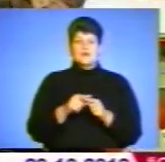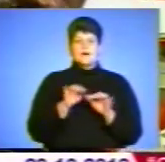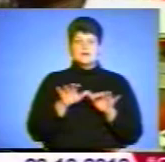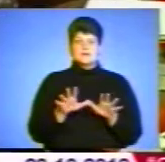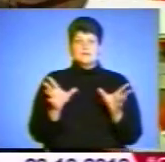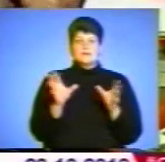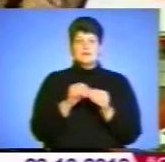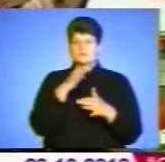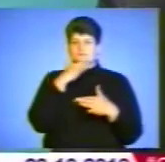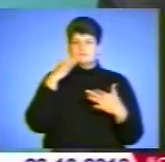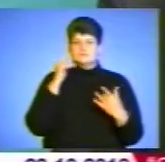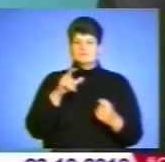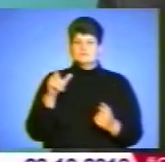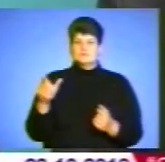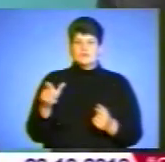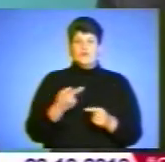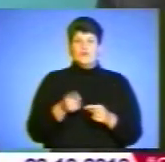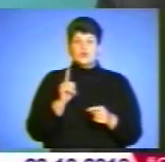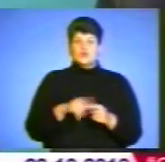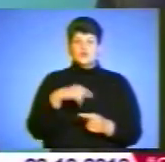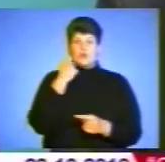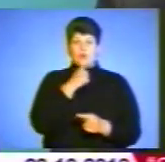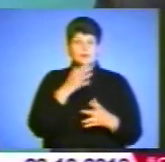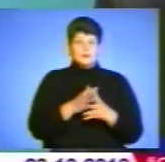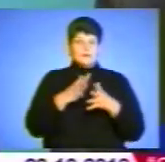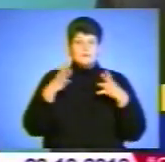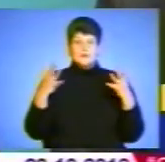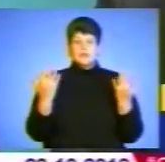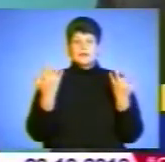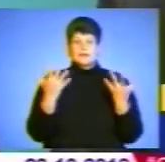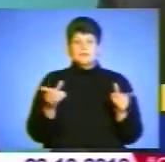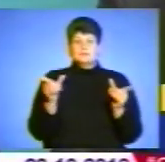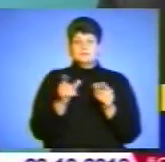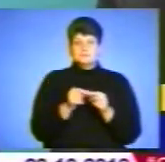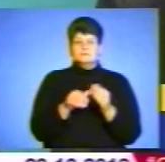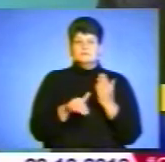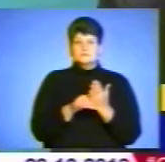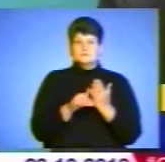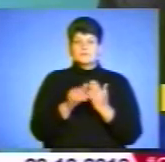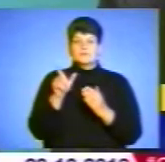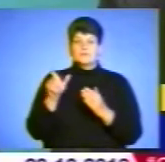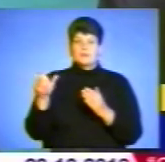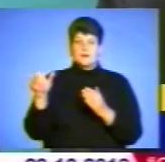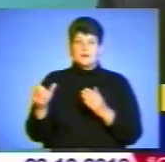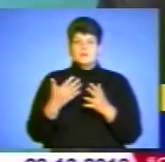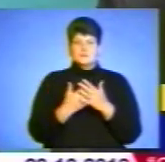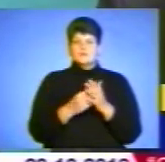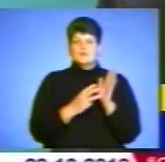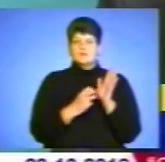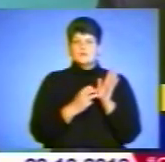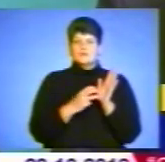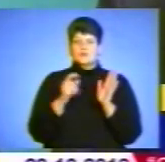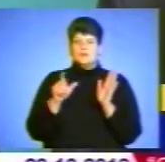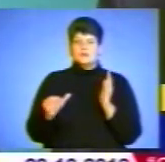набагато більше людей. В цьому році найбільша кількість волонтерів долучилася близько 800 волонтерів